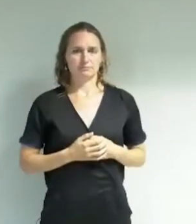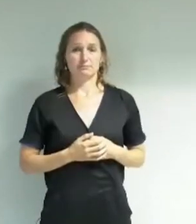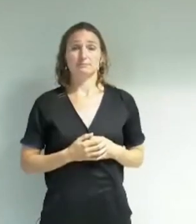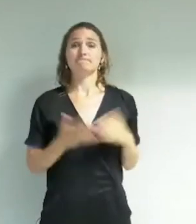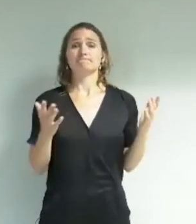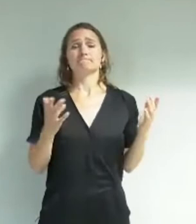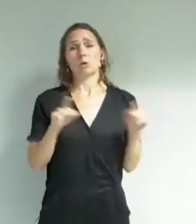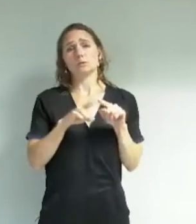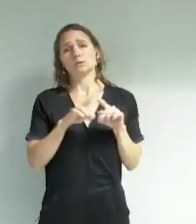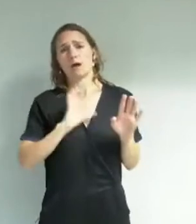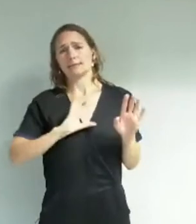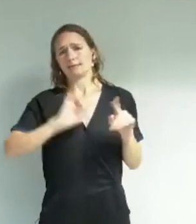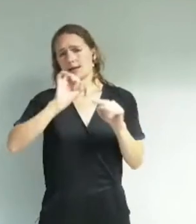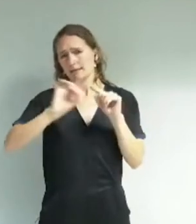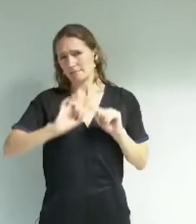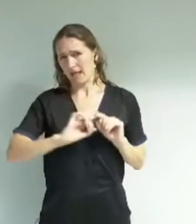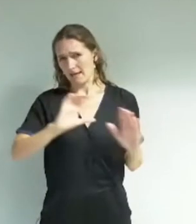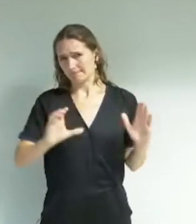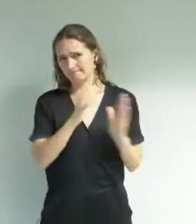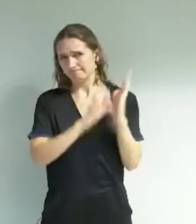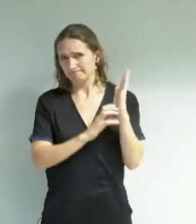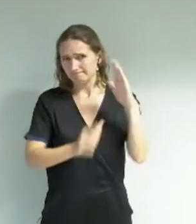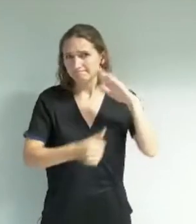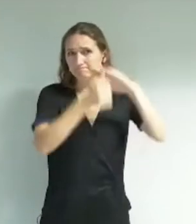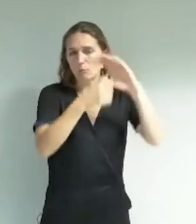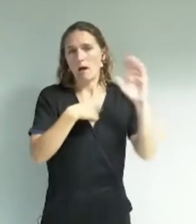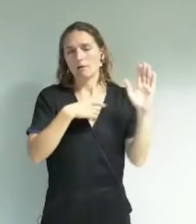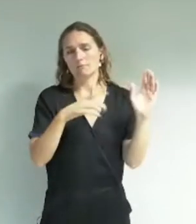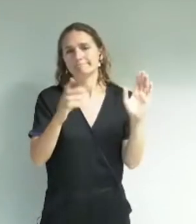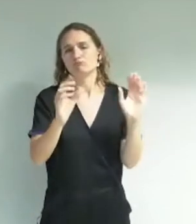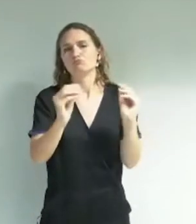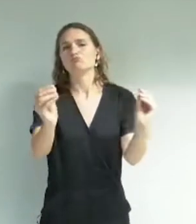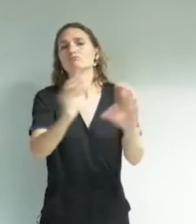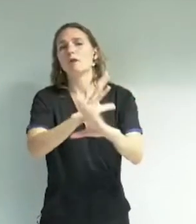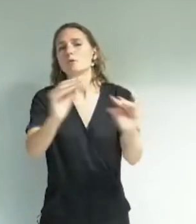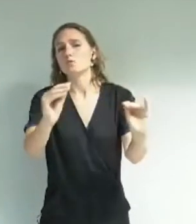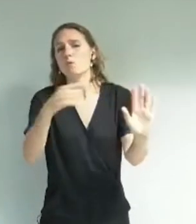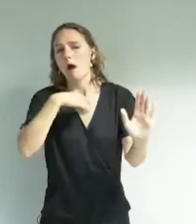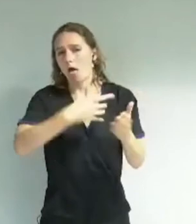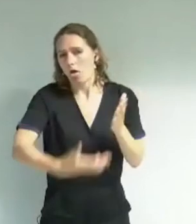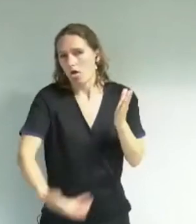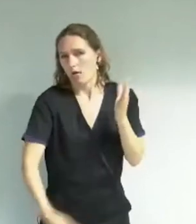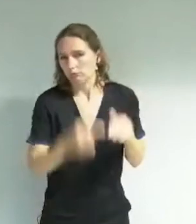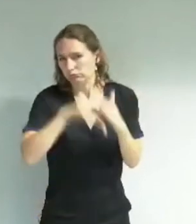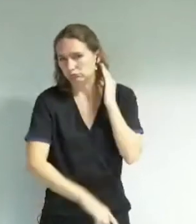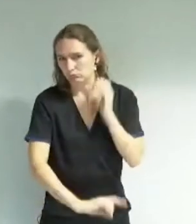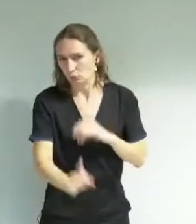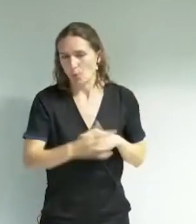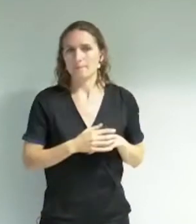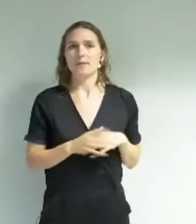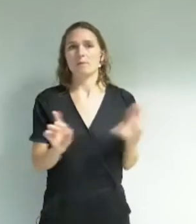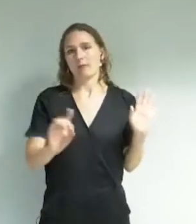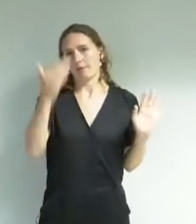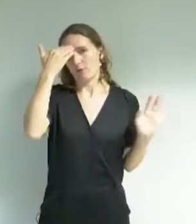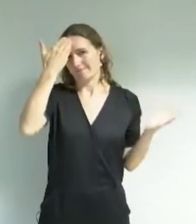je veux rentrer un petit peu plus dans le détail de la délibération, je vous rassure, je ne pas faire le tour, mais vous me reconnaîtrez bien certainement ici, je ne peux m